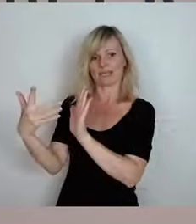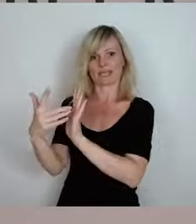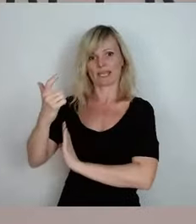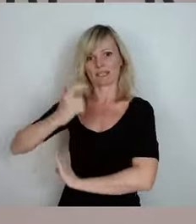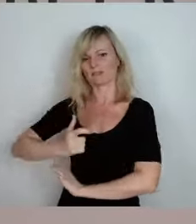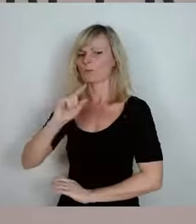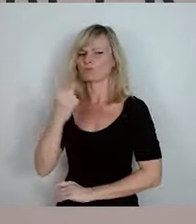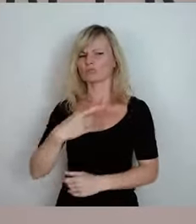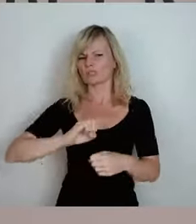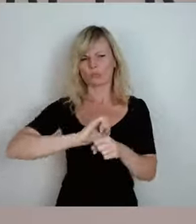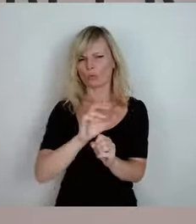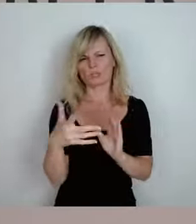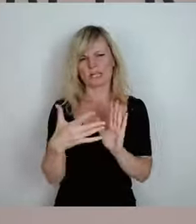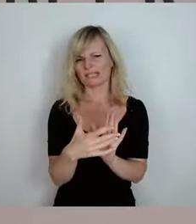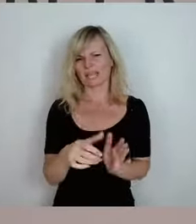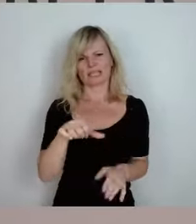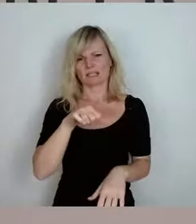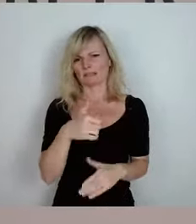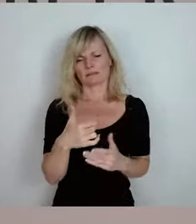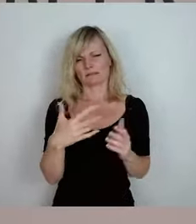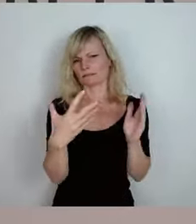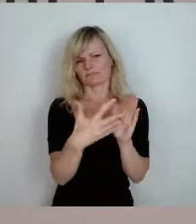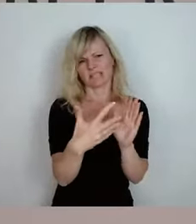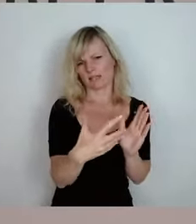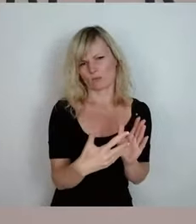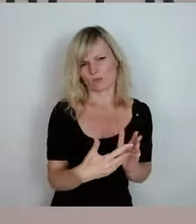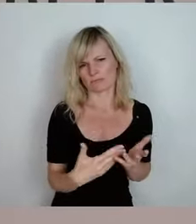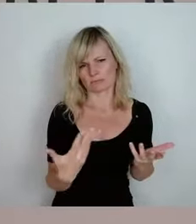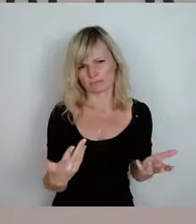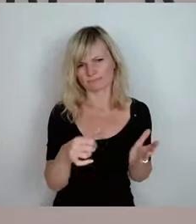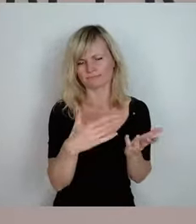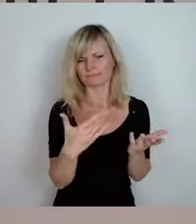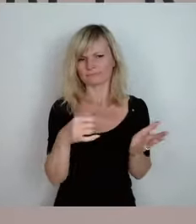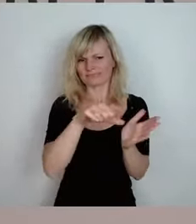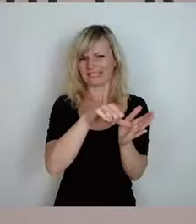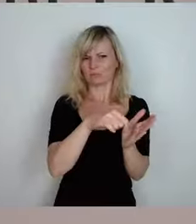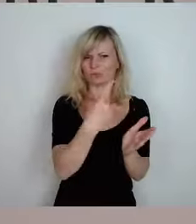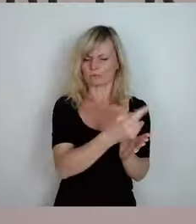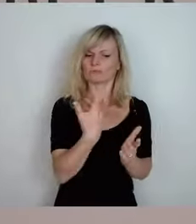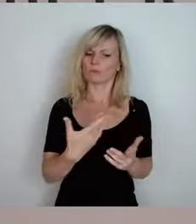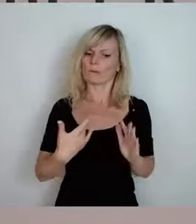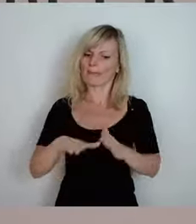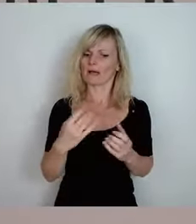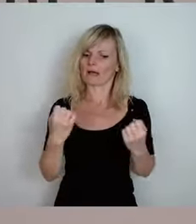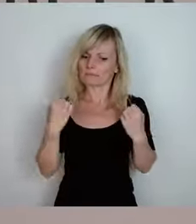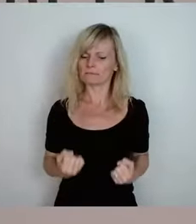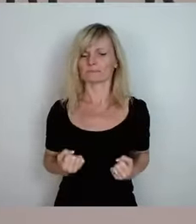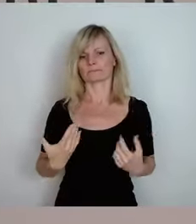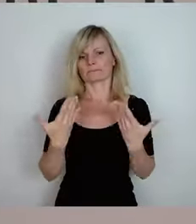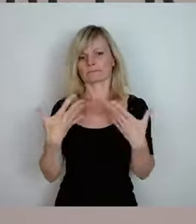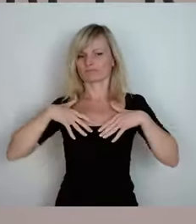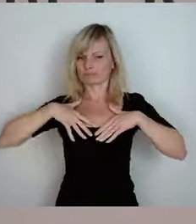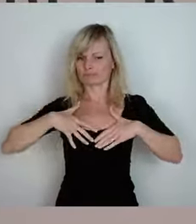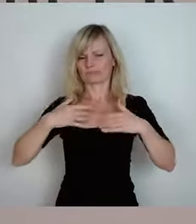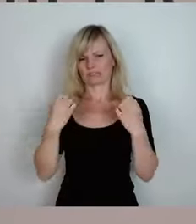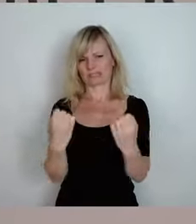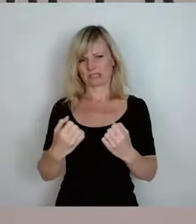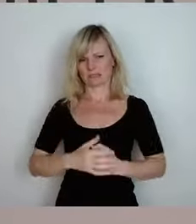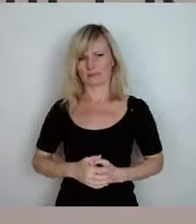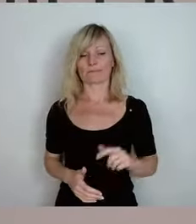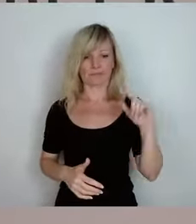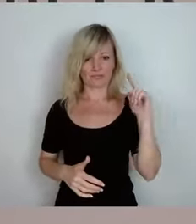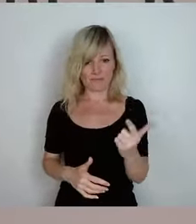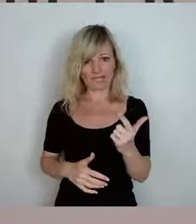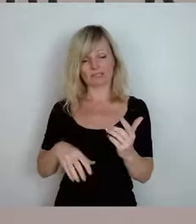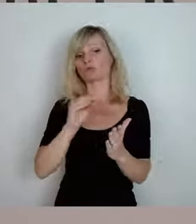-Testzentrum. Kannst du auch in Betrieb machen, wollen wir versuchen, dass Sicherheit erzeugt wird. Zweitens, in der ersten Schulwoche und in den